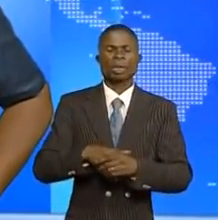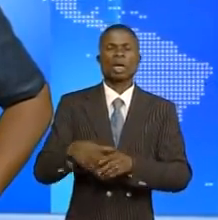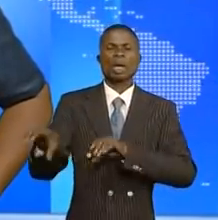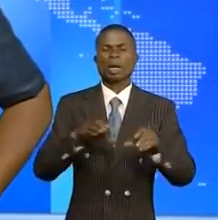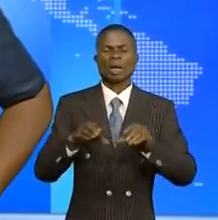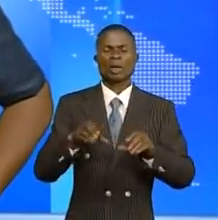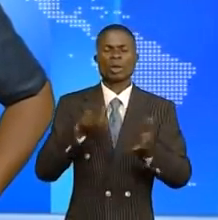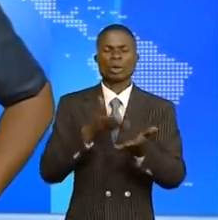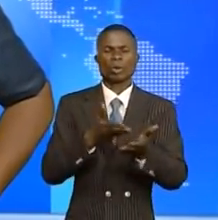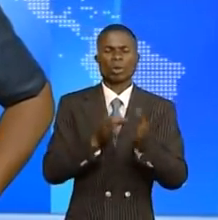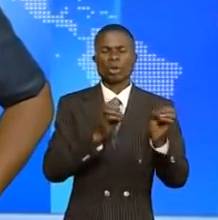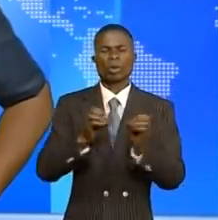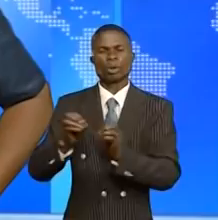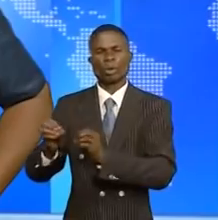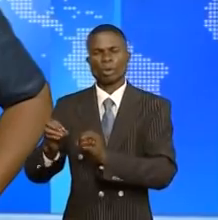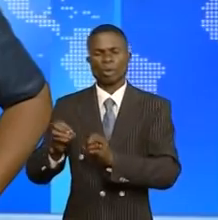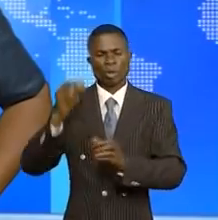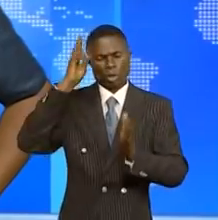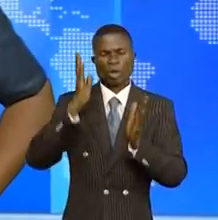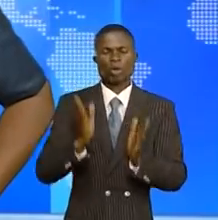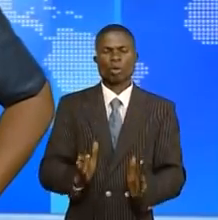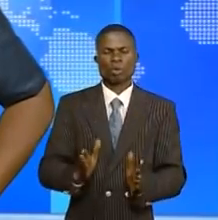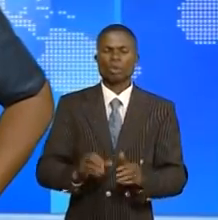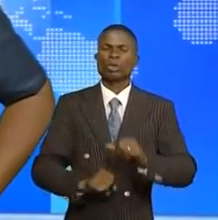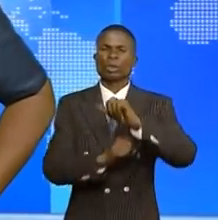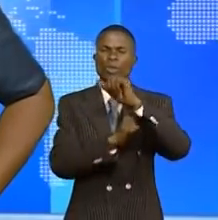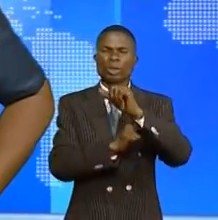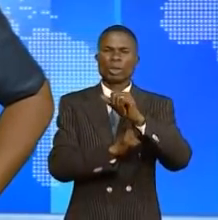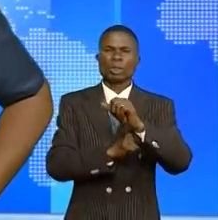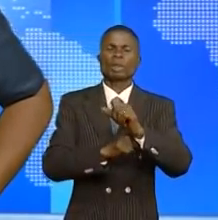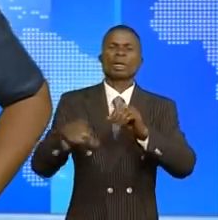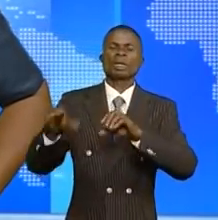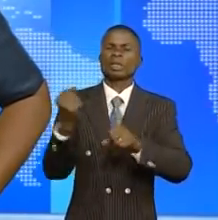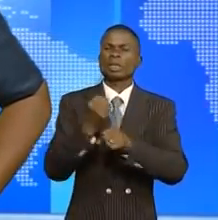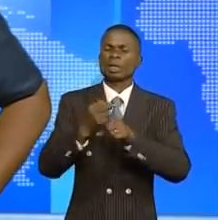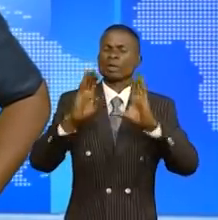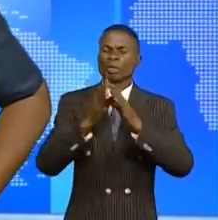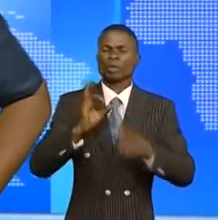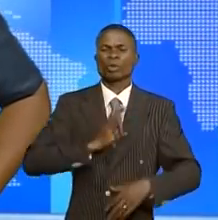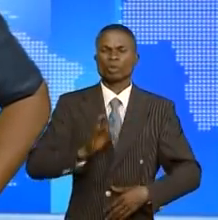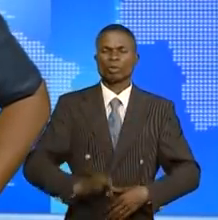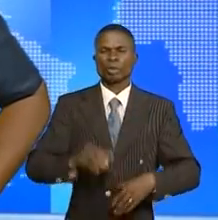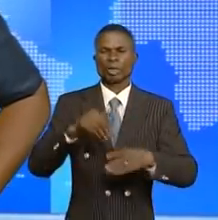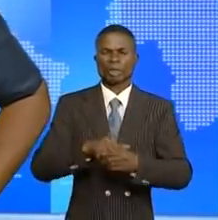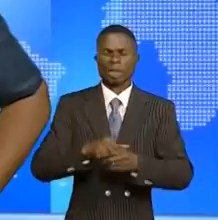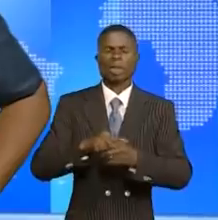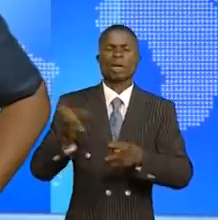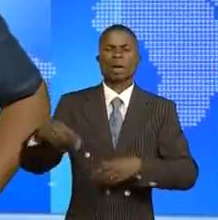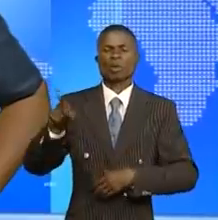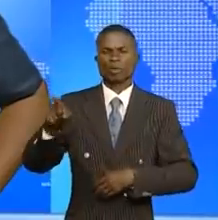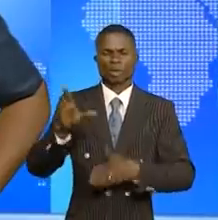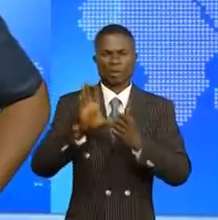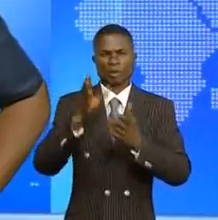d'une cérémonie organisée par le gouverneur pour soutenir les actions du chef de l'État à travers cette Provence.